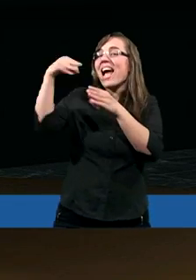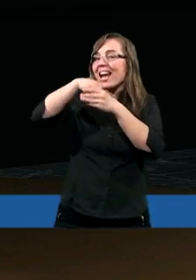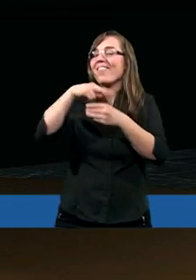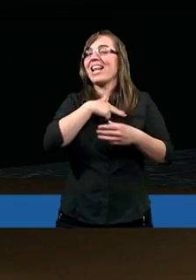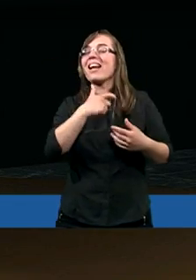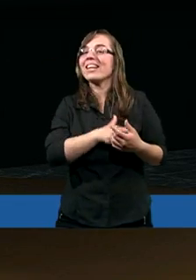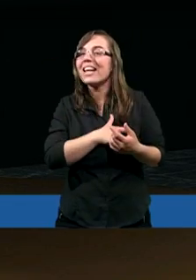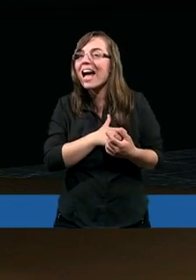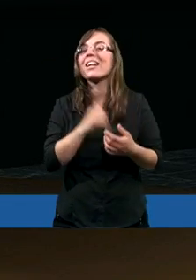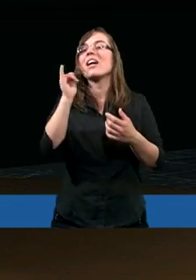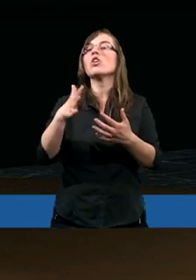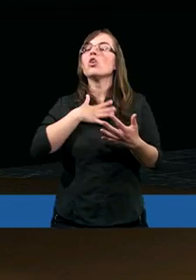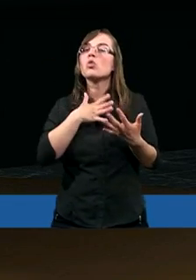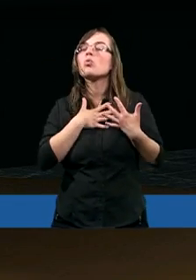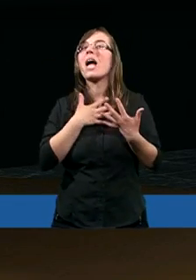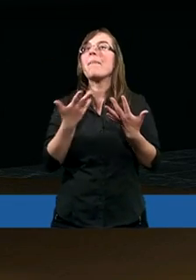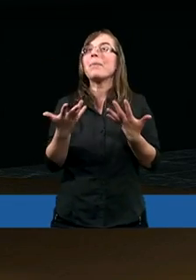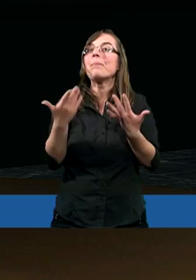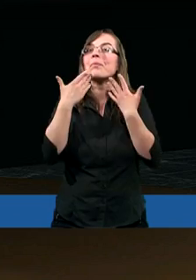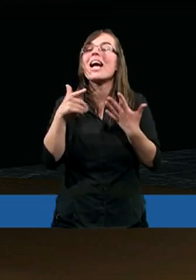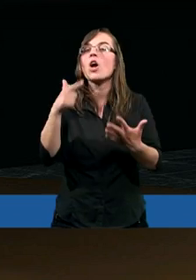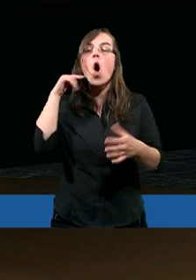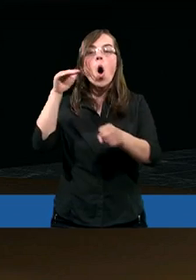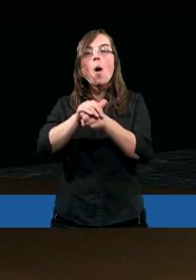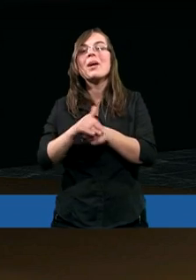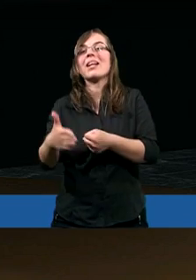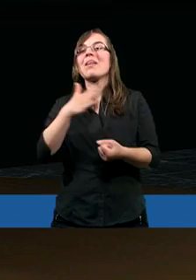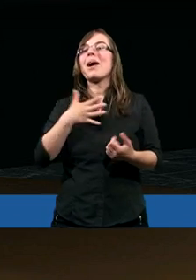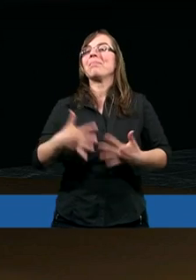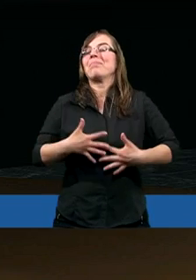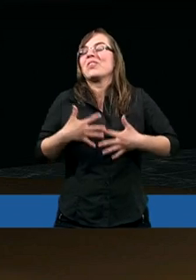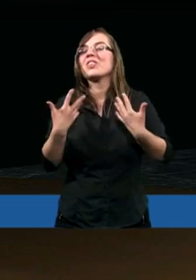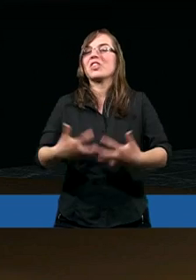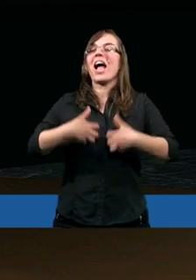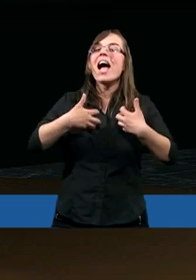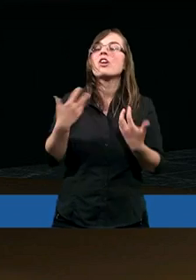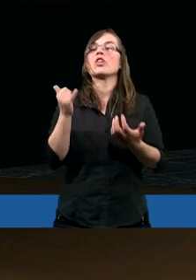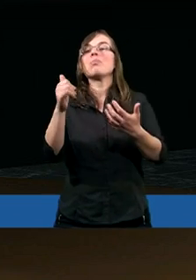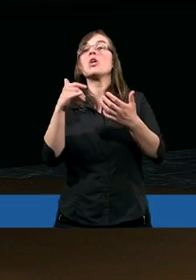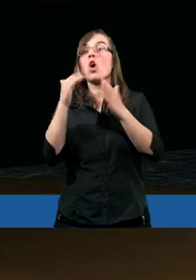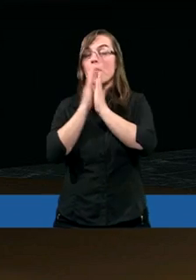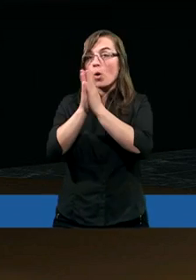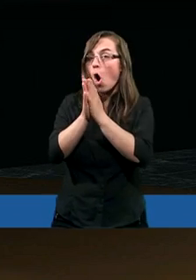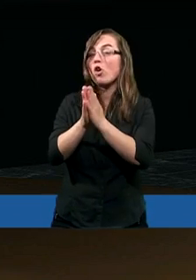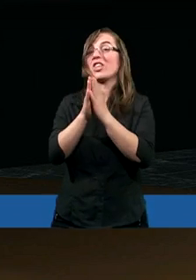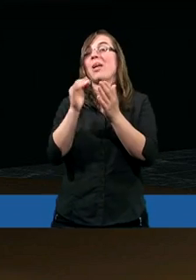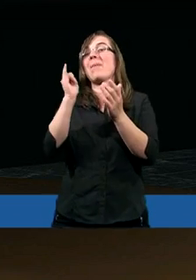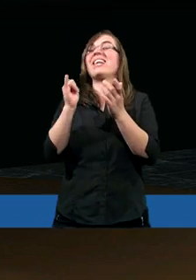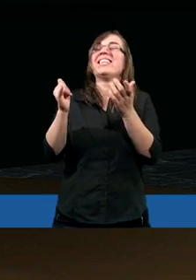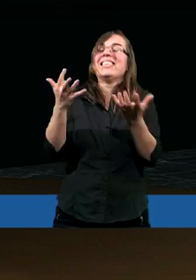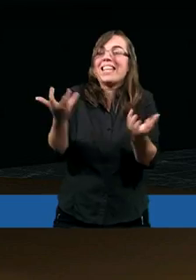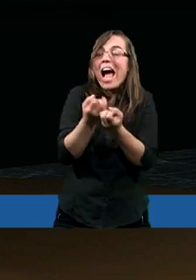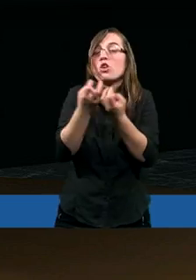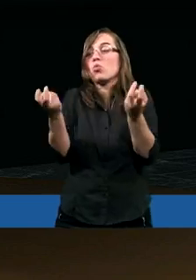skończenia świata. Mamy takie obietnice, jak choćby proście, otrzymacie, szukajcie, a znajdziecie.